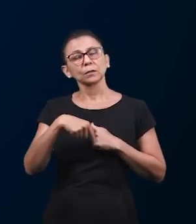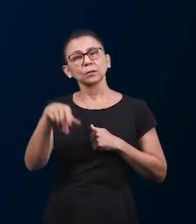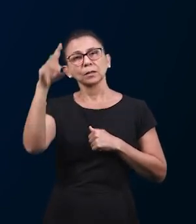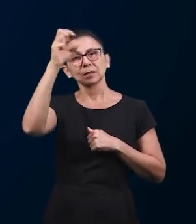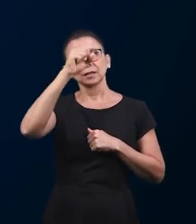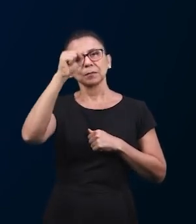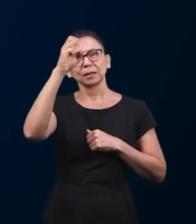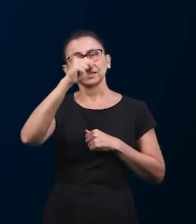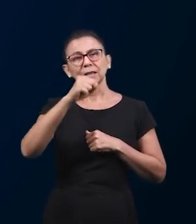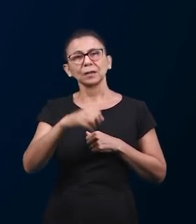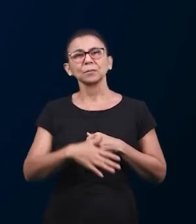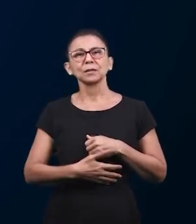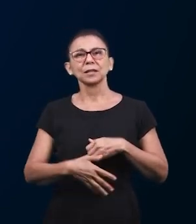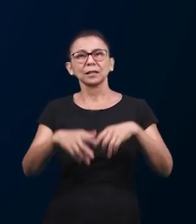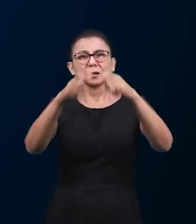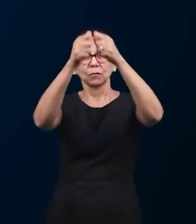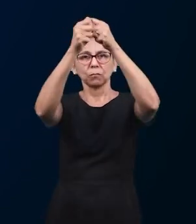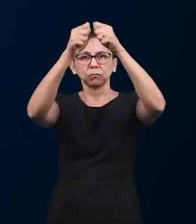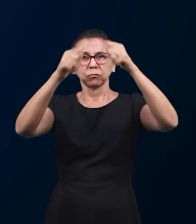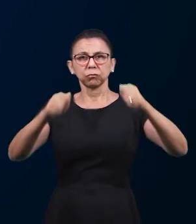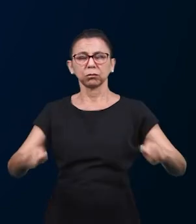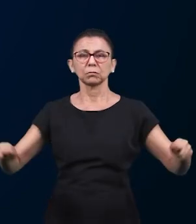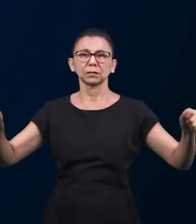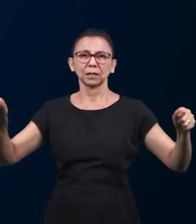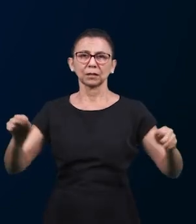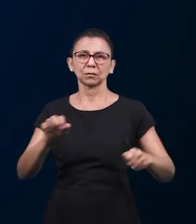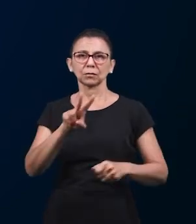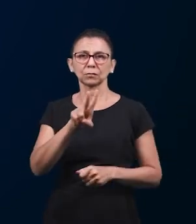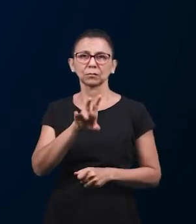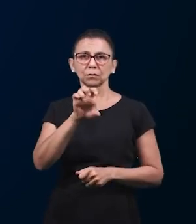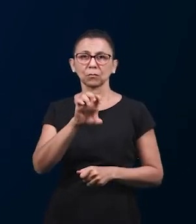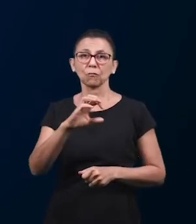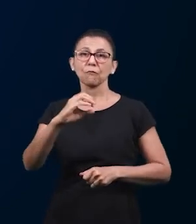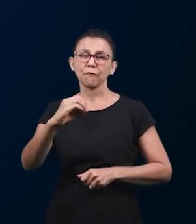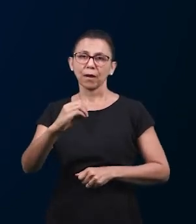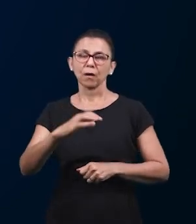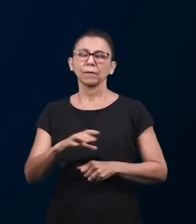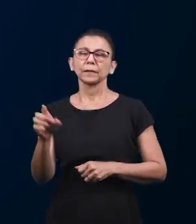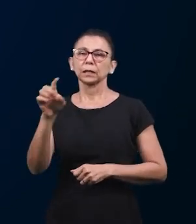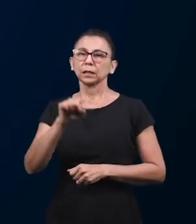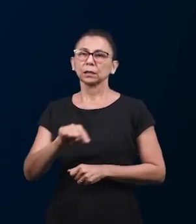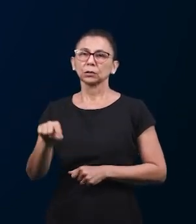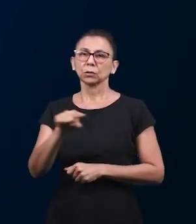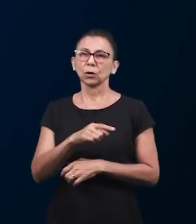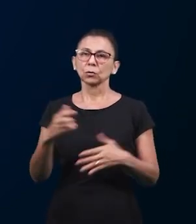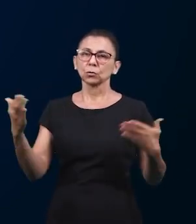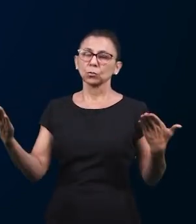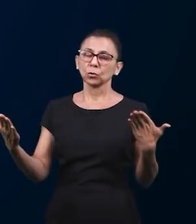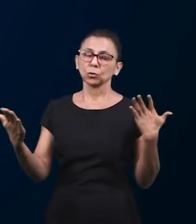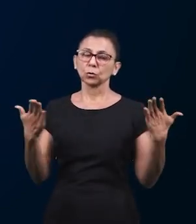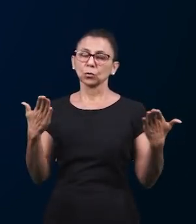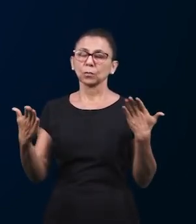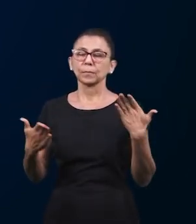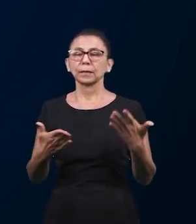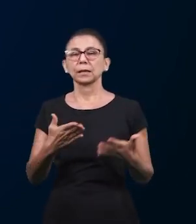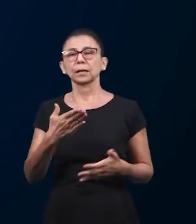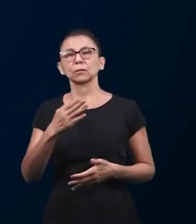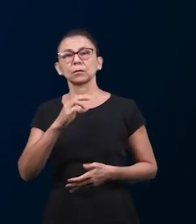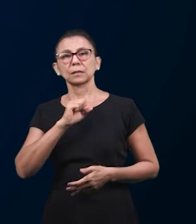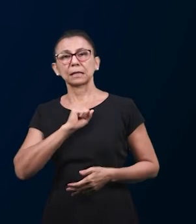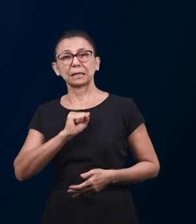и мы узнали что что завеса разорвалась и мы теперь стали